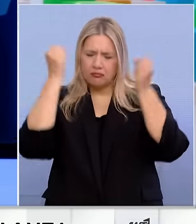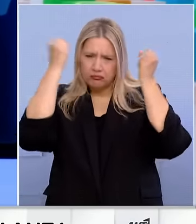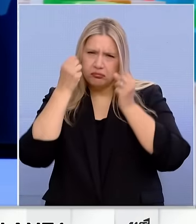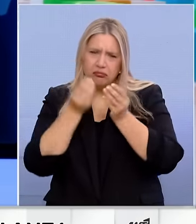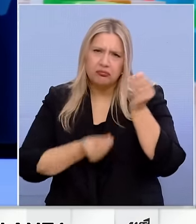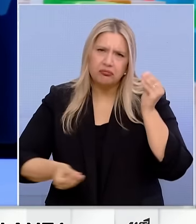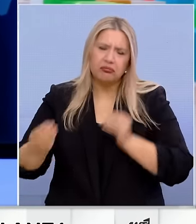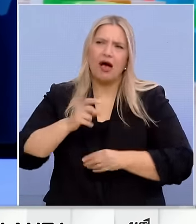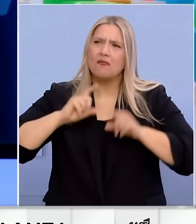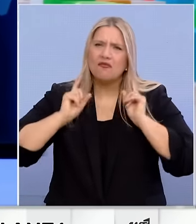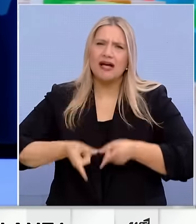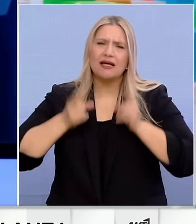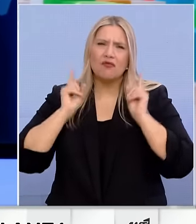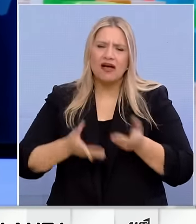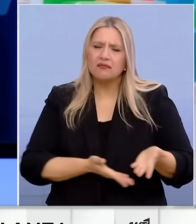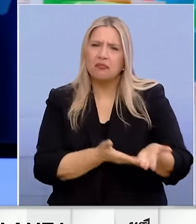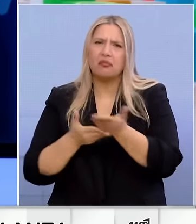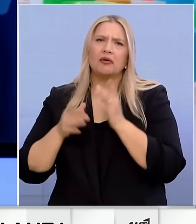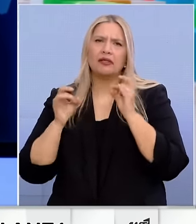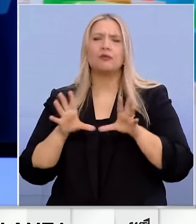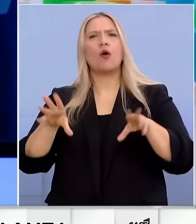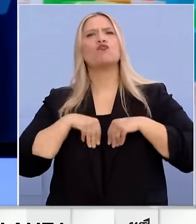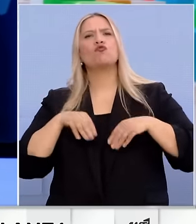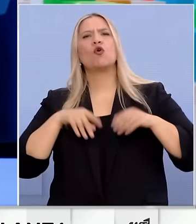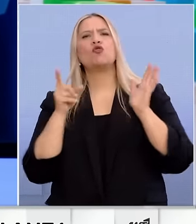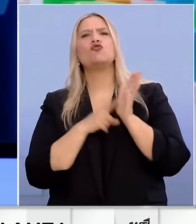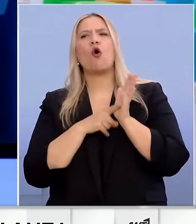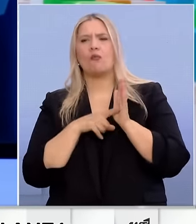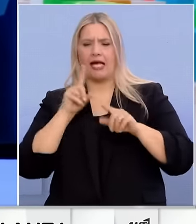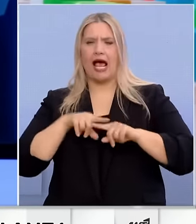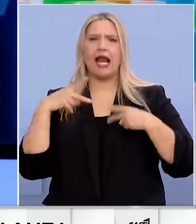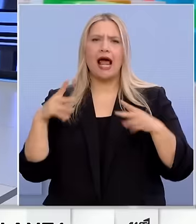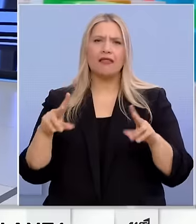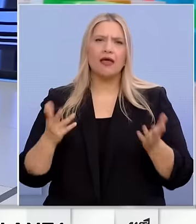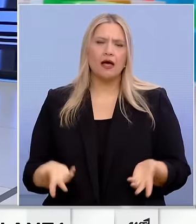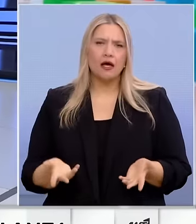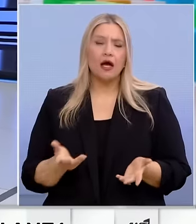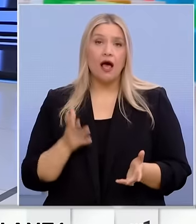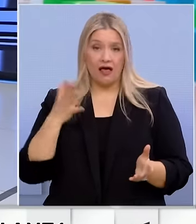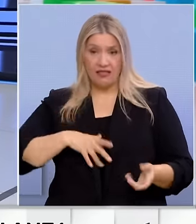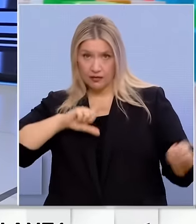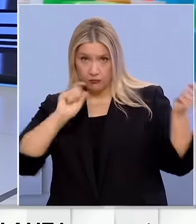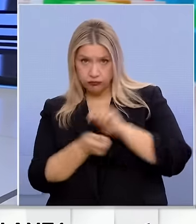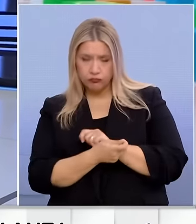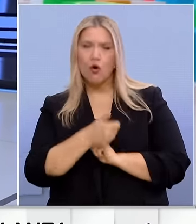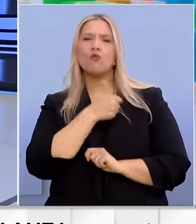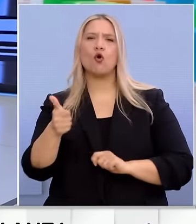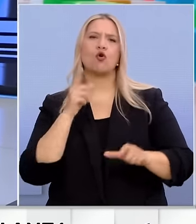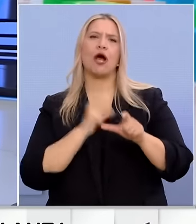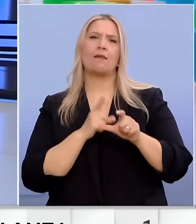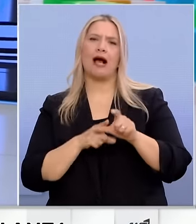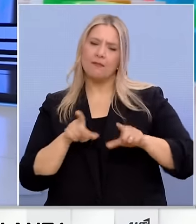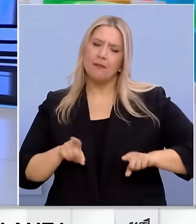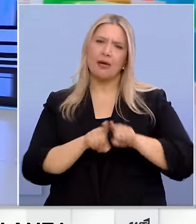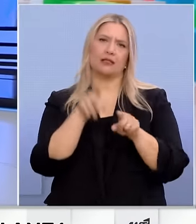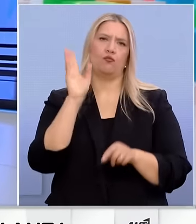που μετά έρχονται και γίνονται νόμοι του ελληνικού κράτους. Αυτό μπορεί να το κάνει μόνο στο ΚΚΕ. Γιατί πάντα η